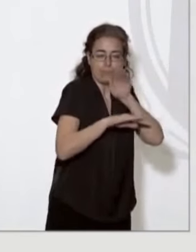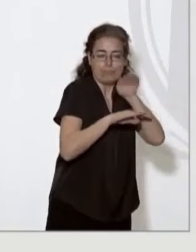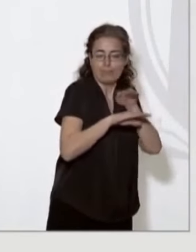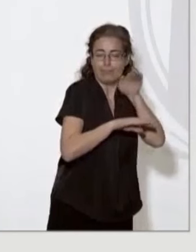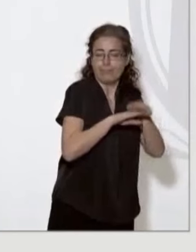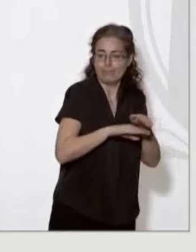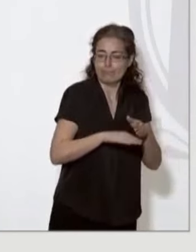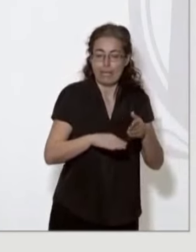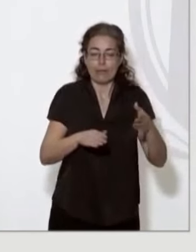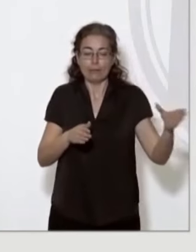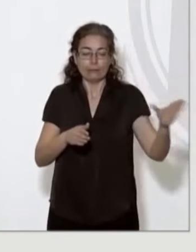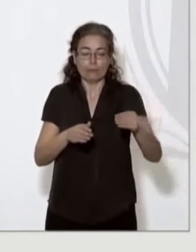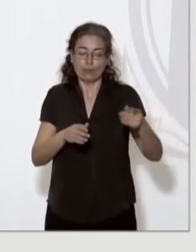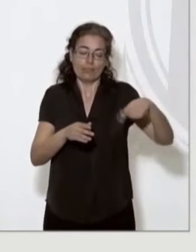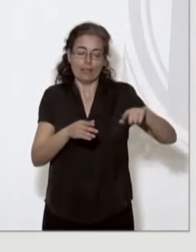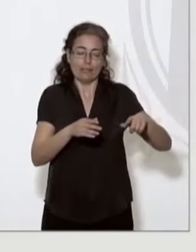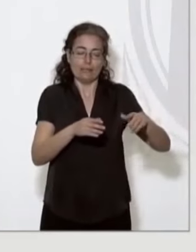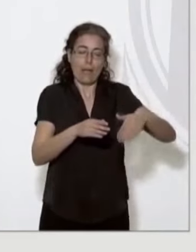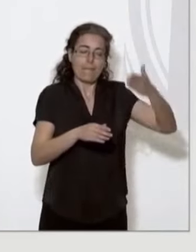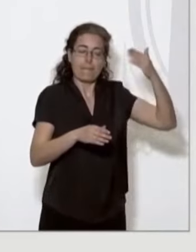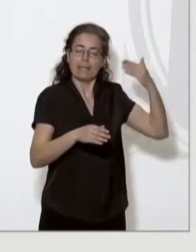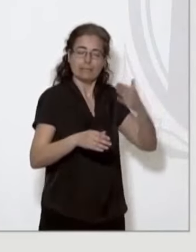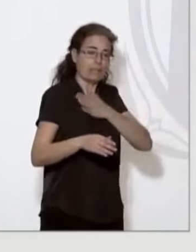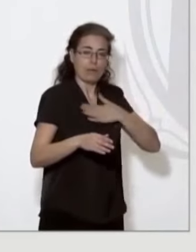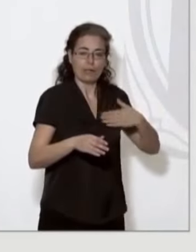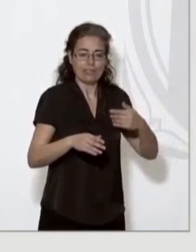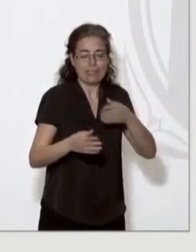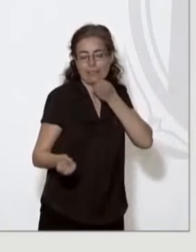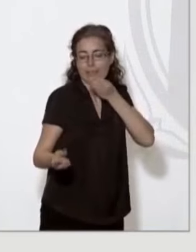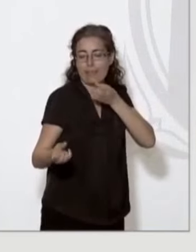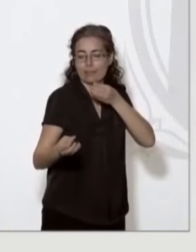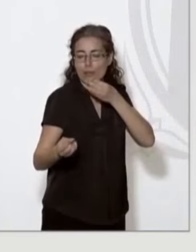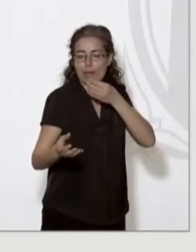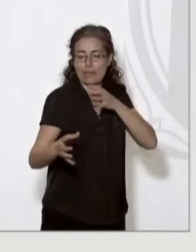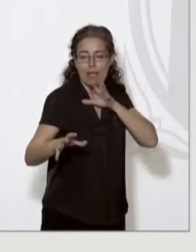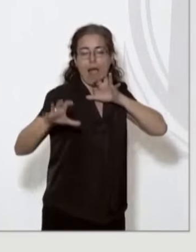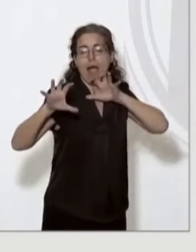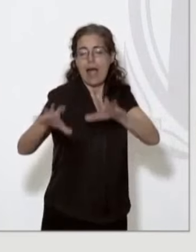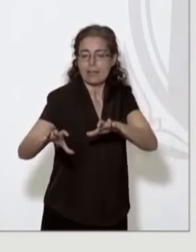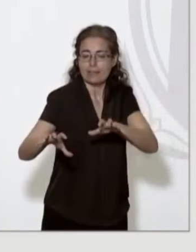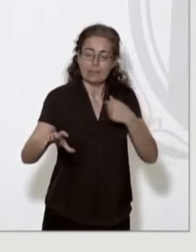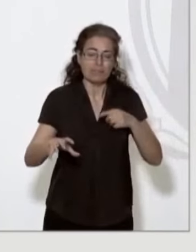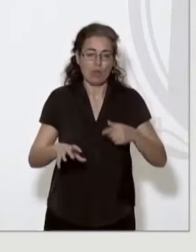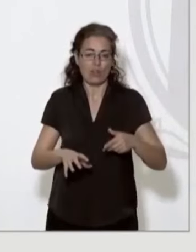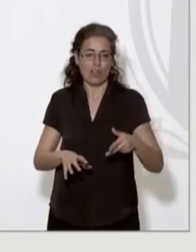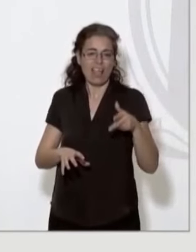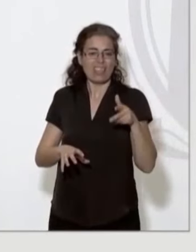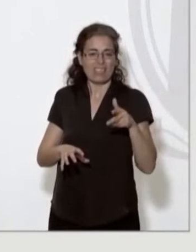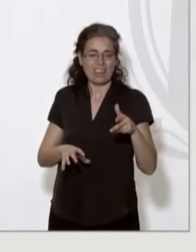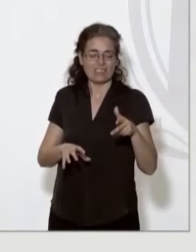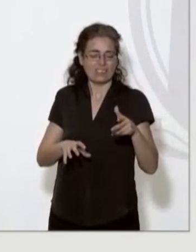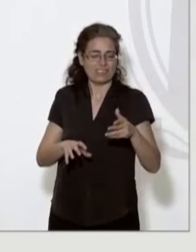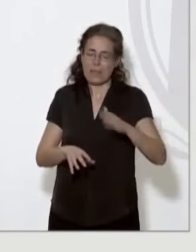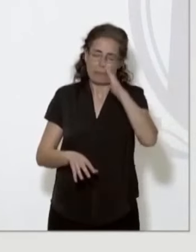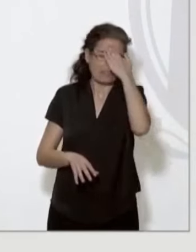aquells que volen tornar al passat i que abracen un discurs reaccionari agressiu contra els principis més essencials de la